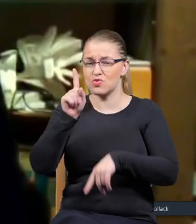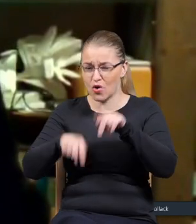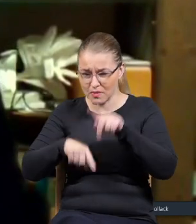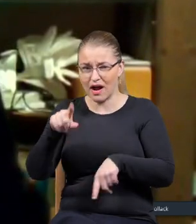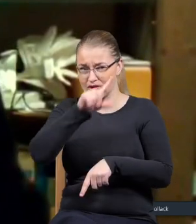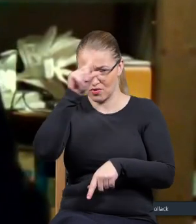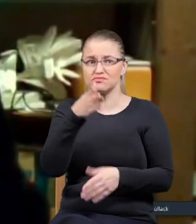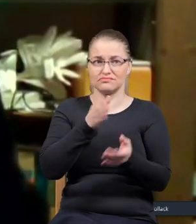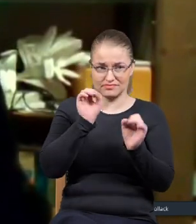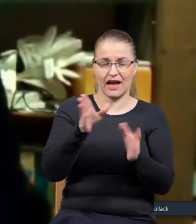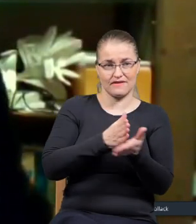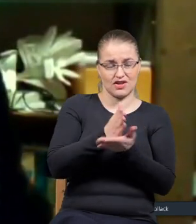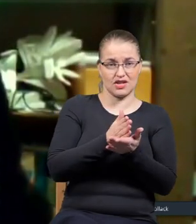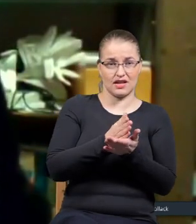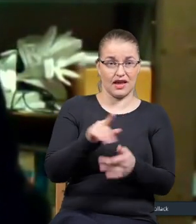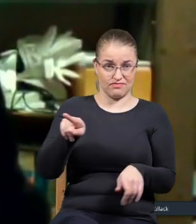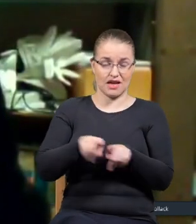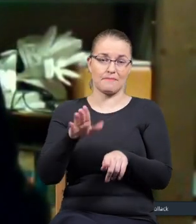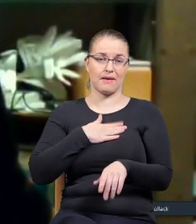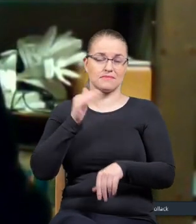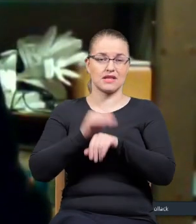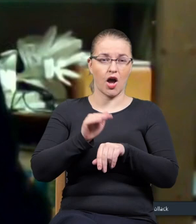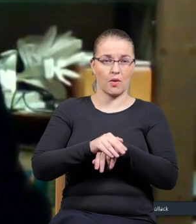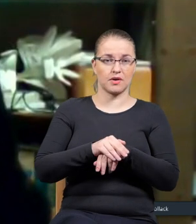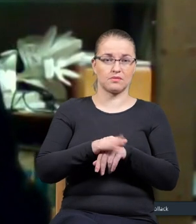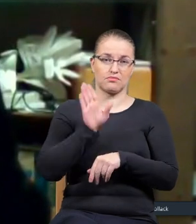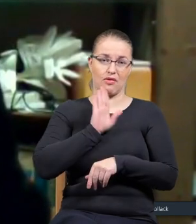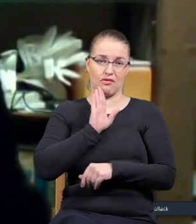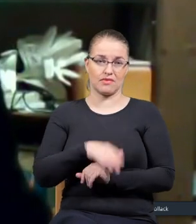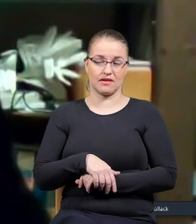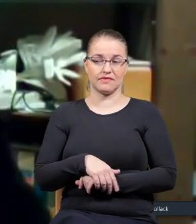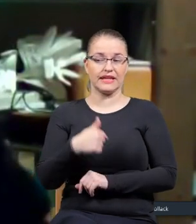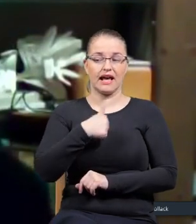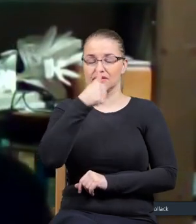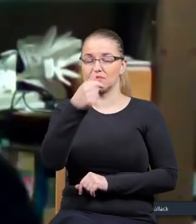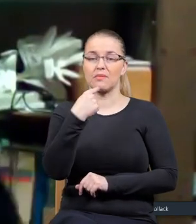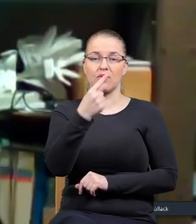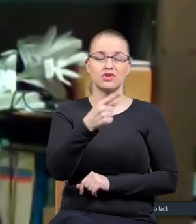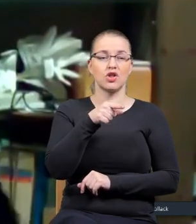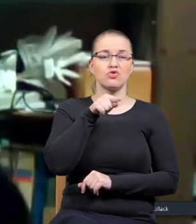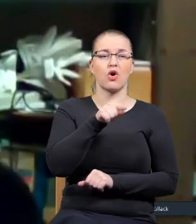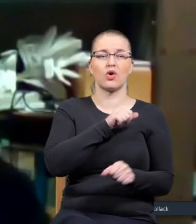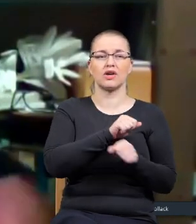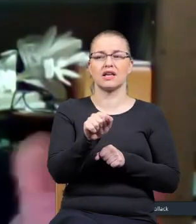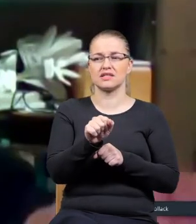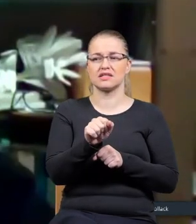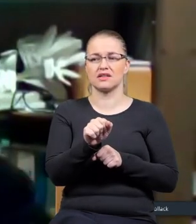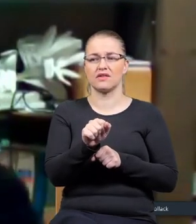wierzą. Ja też mam takich znajomych, prawda? Więc ja nie mogę powiedzieć, że to jest są